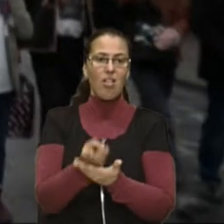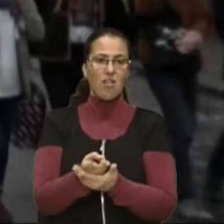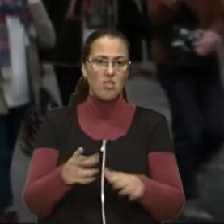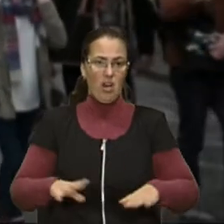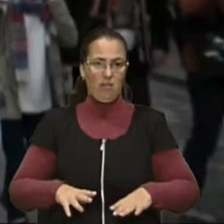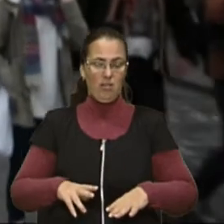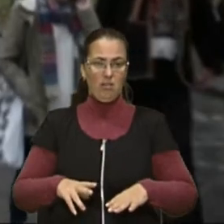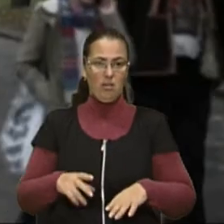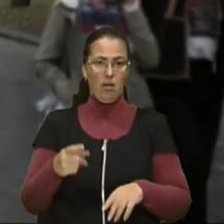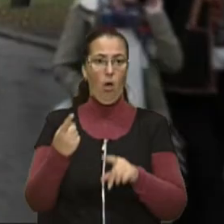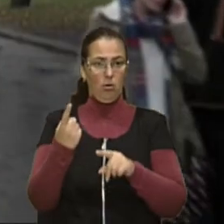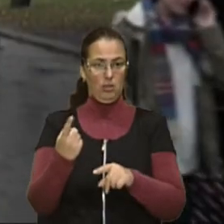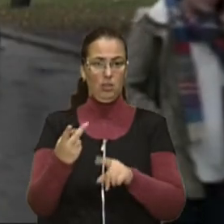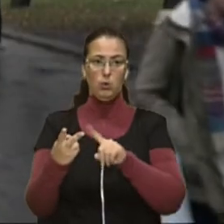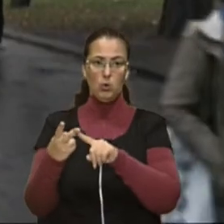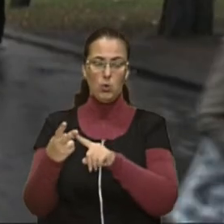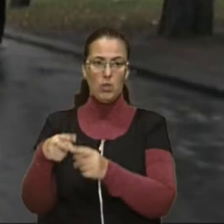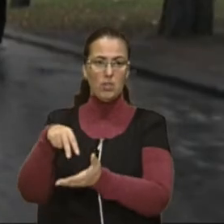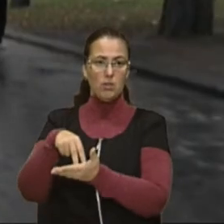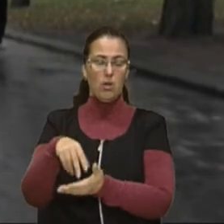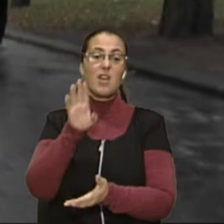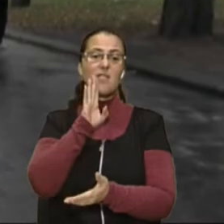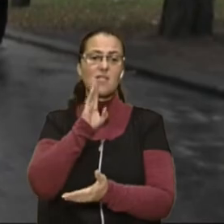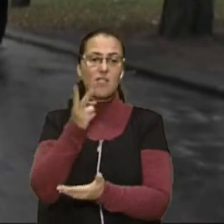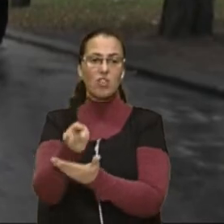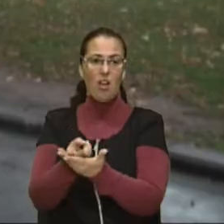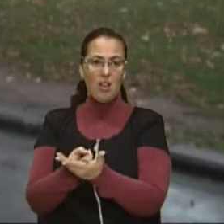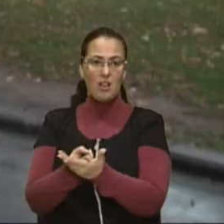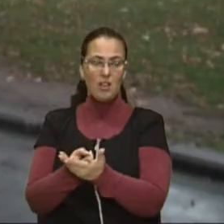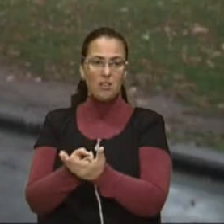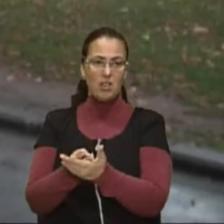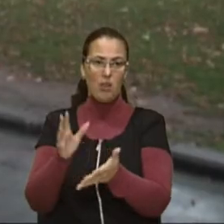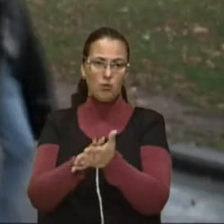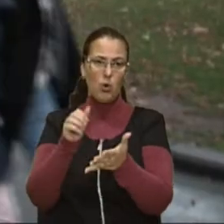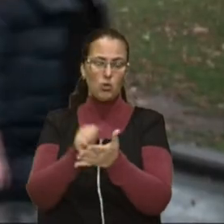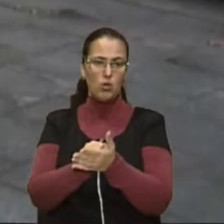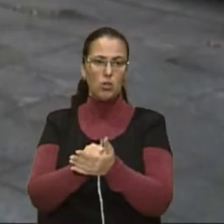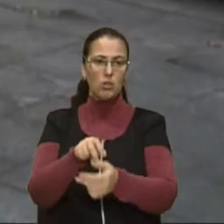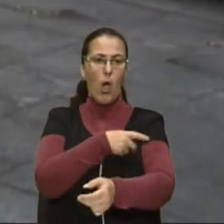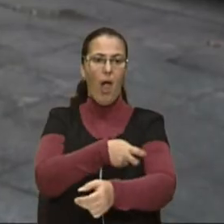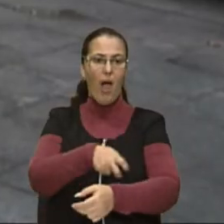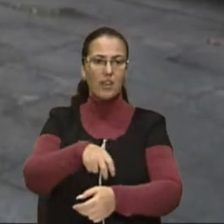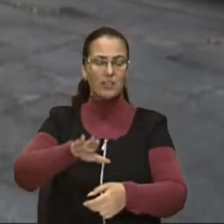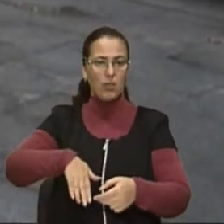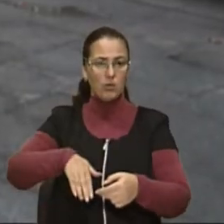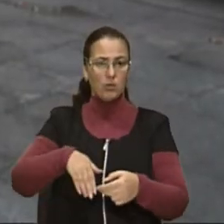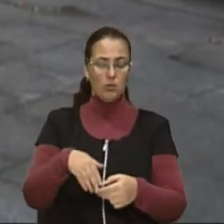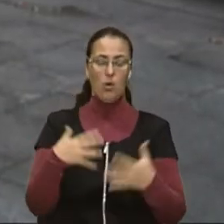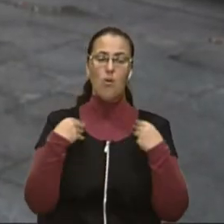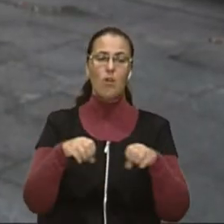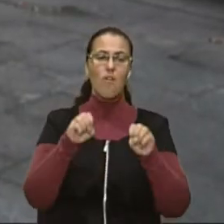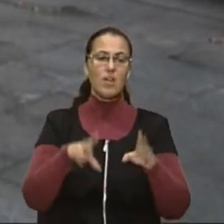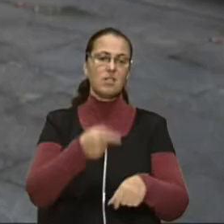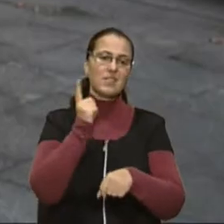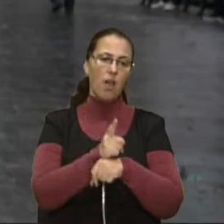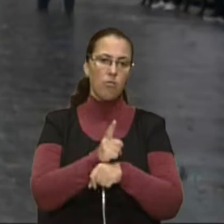І також дівчина лежала з пробитою артерією на нозі. Після цього випадку у Львові вирішили заборонити на тиждень